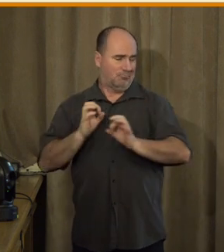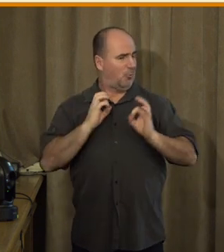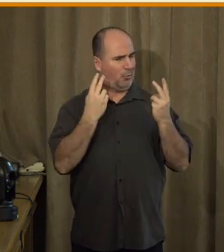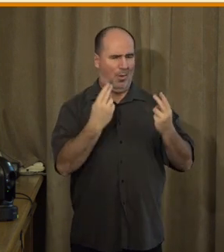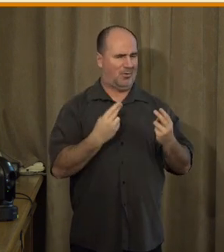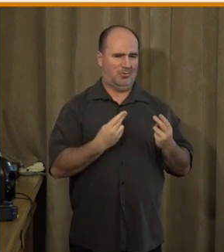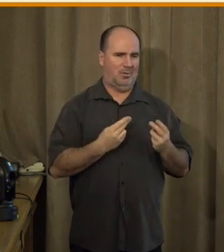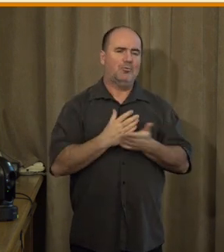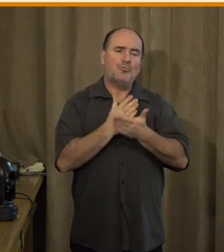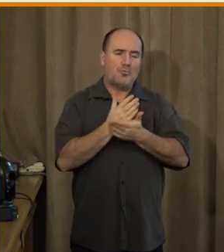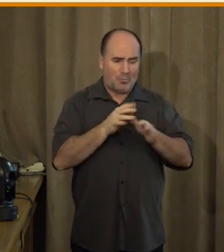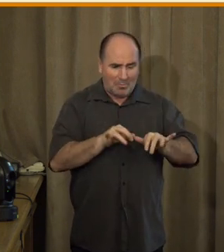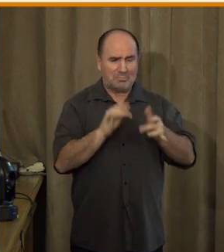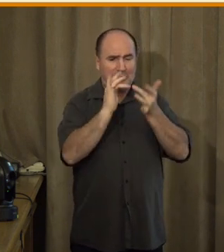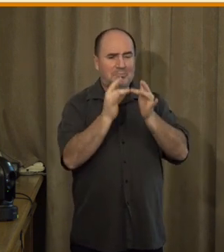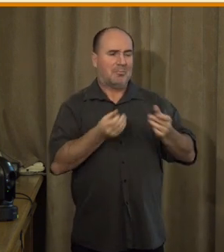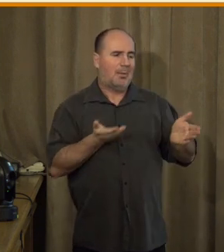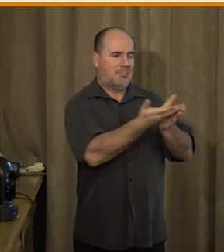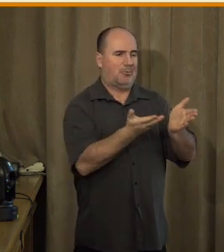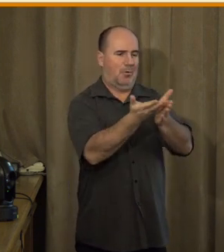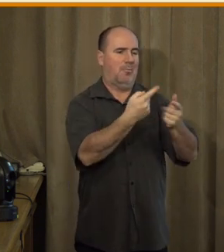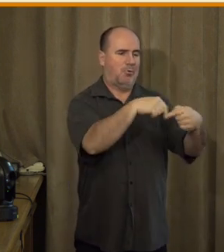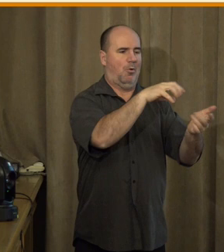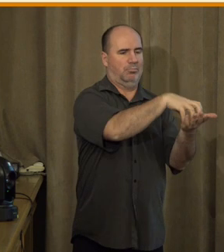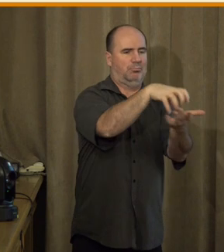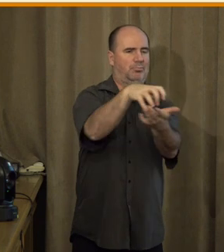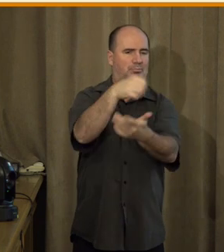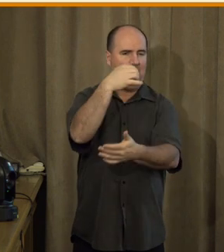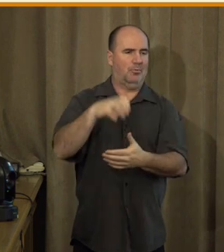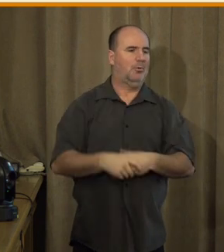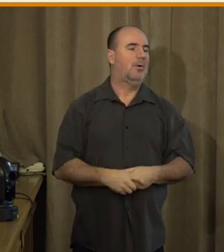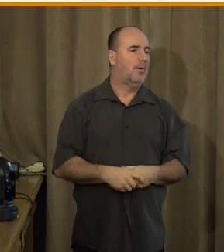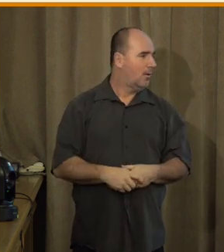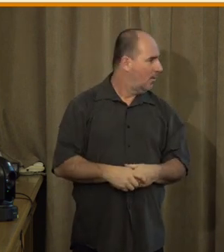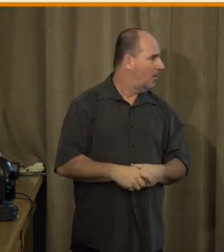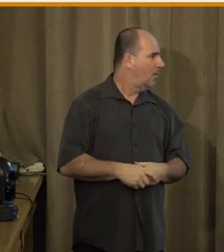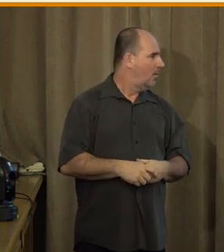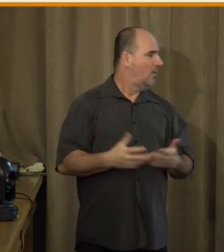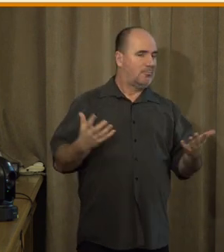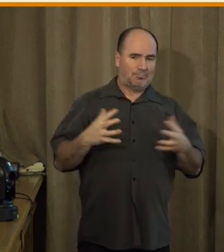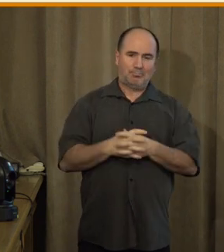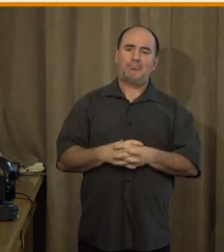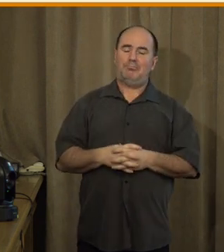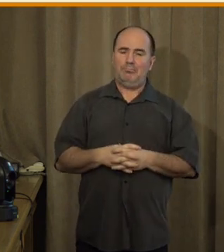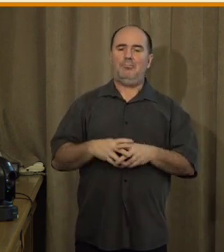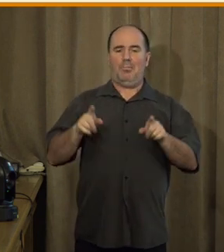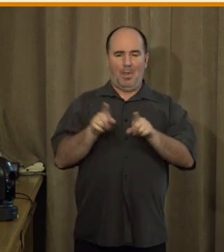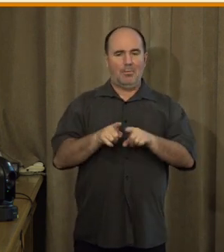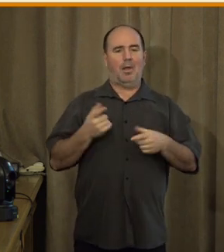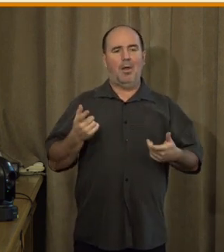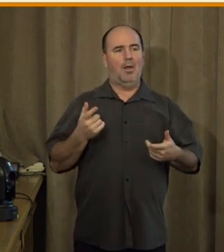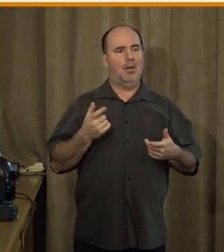jenom vlastně schrnula, jakými aktivitami se zabýváme my v NADACI OSF právě v tématu digitalizace.